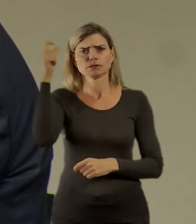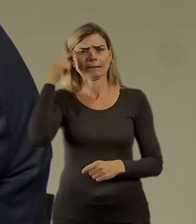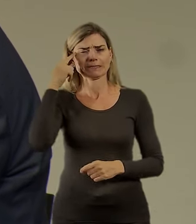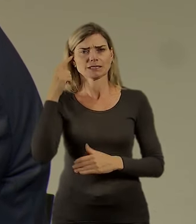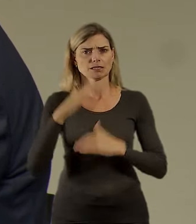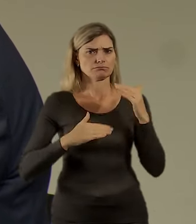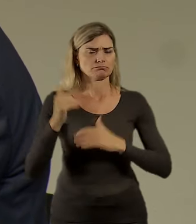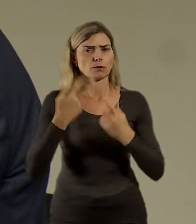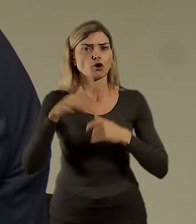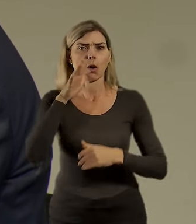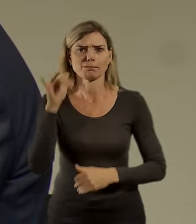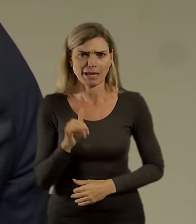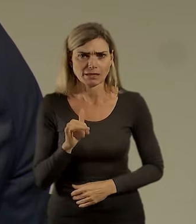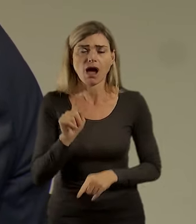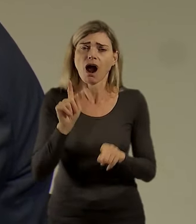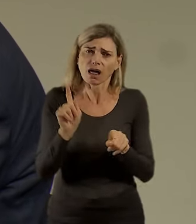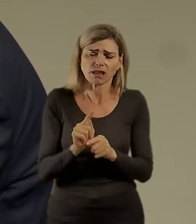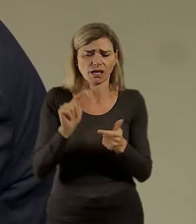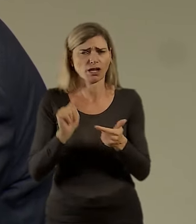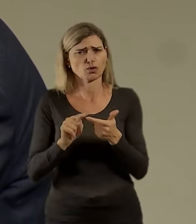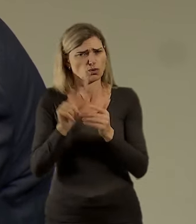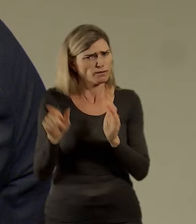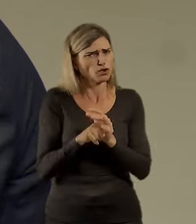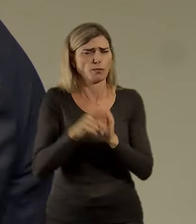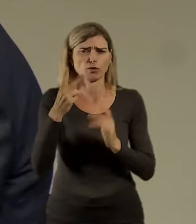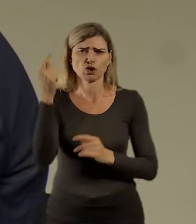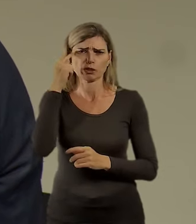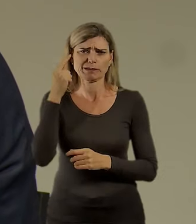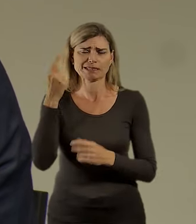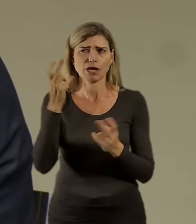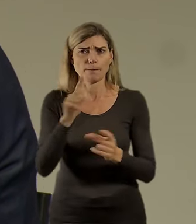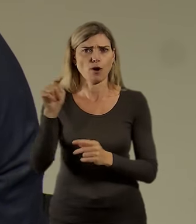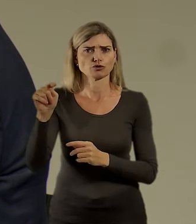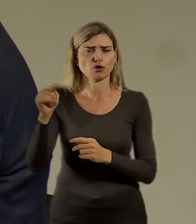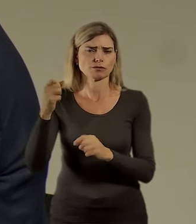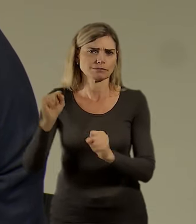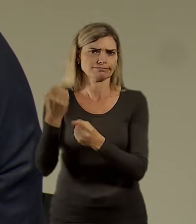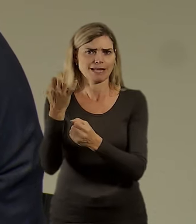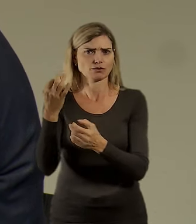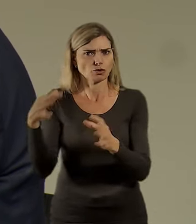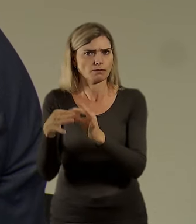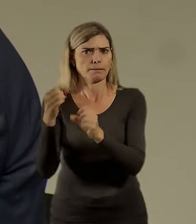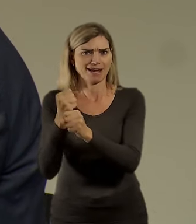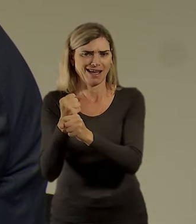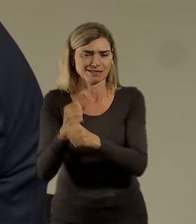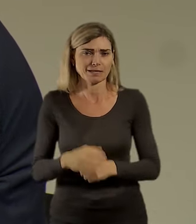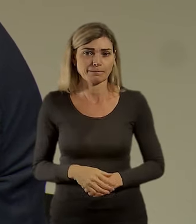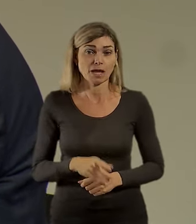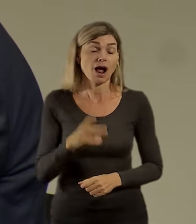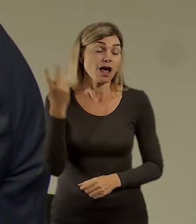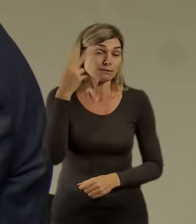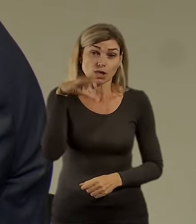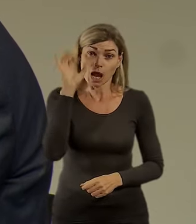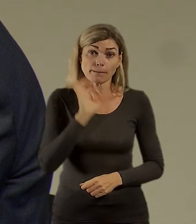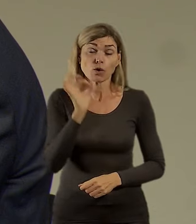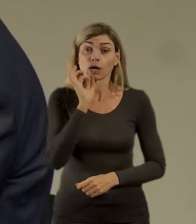odehrát nějaká práce. Ale zároveň si velmi dobře uvědomují, že jestli se podaří tam všechnu